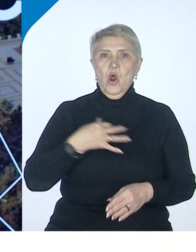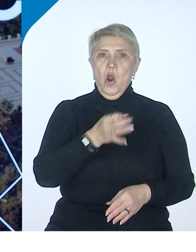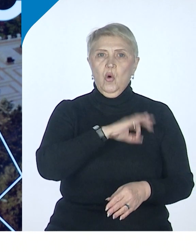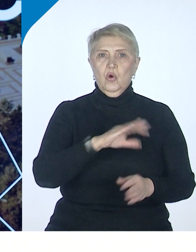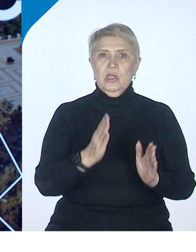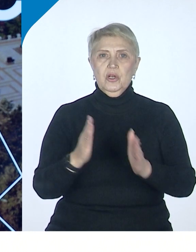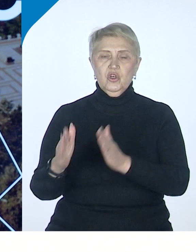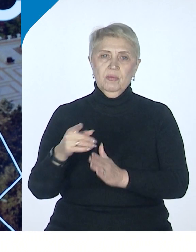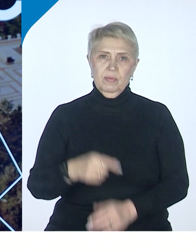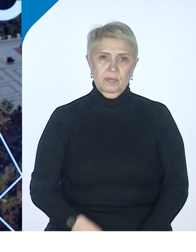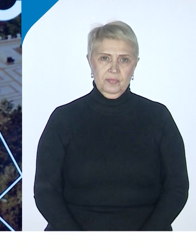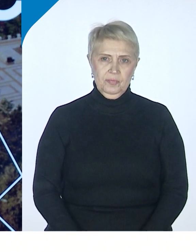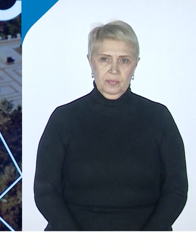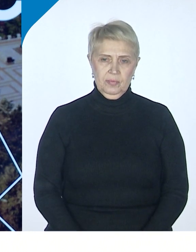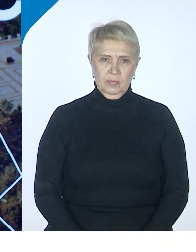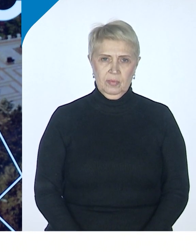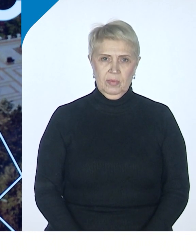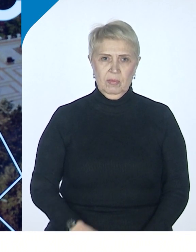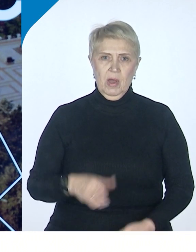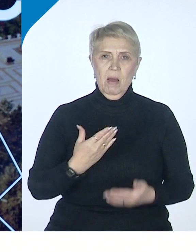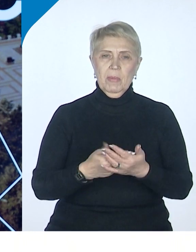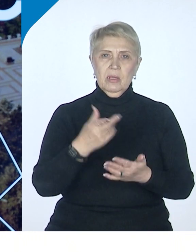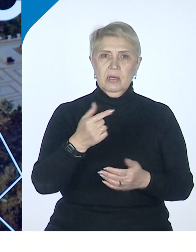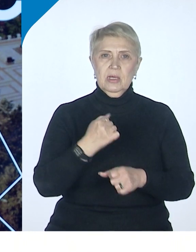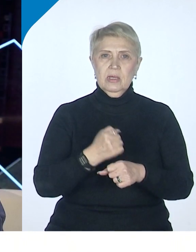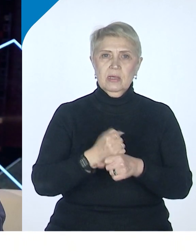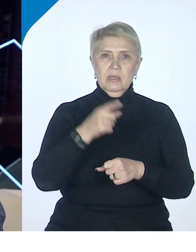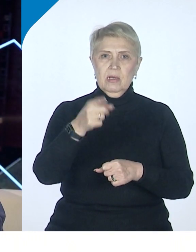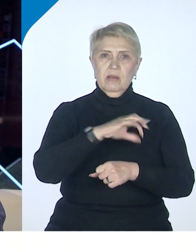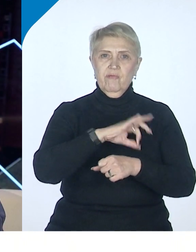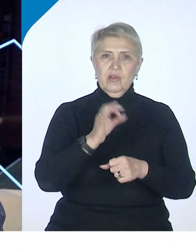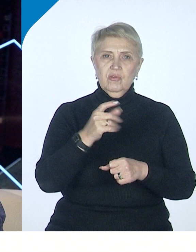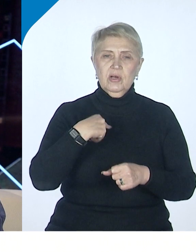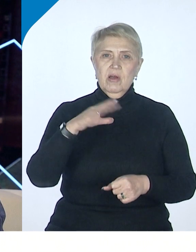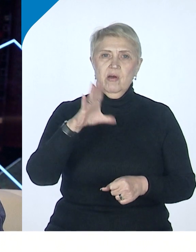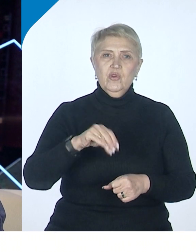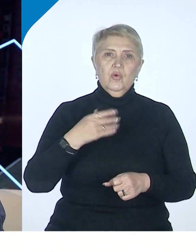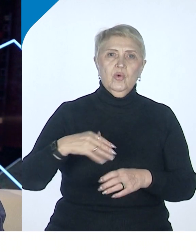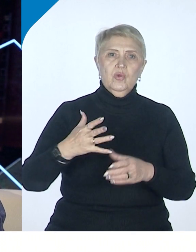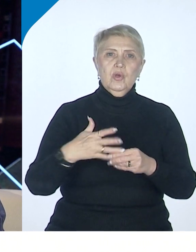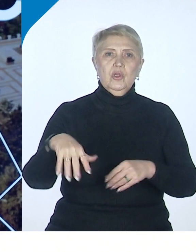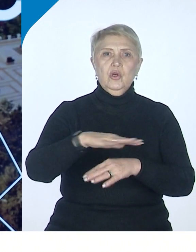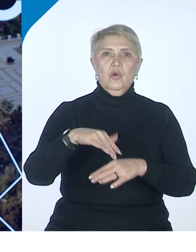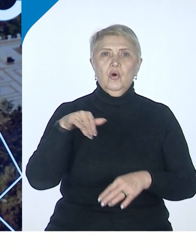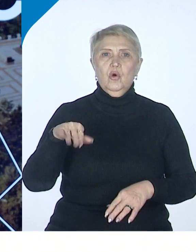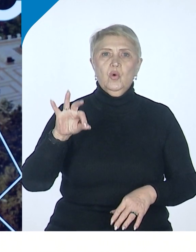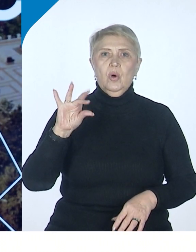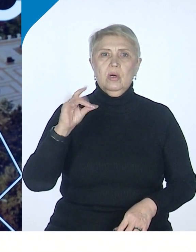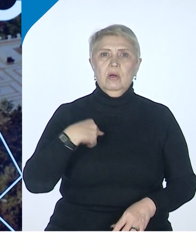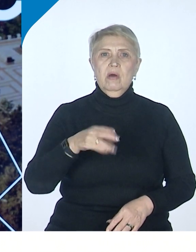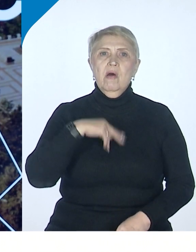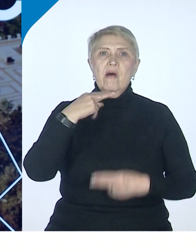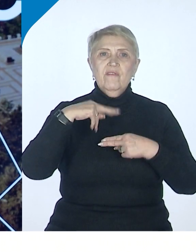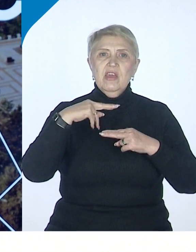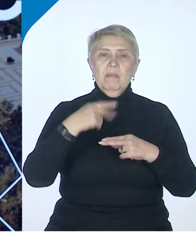Петрович Трутнев сказал, что, значит, предлагается сделать Дальний Восток всем, вот весь, всю территорию таким Тором, в общем, внимания как